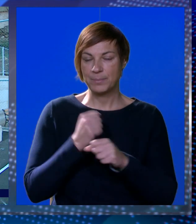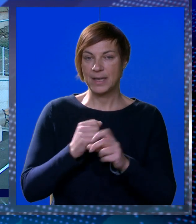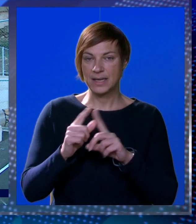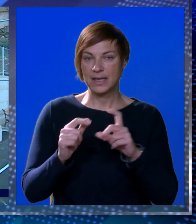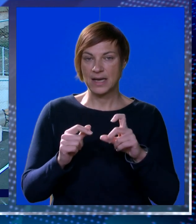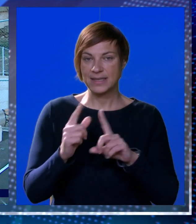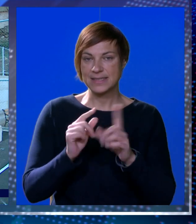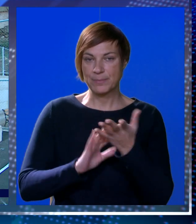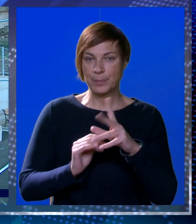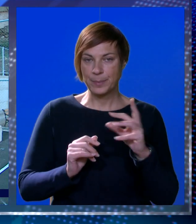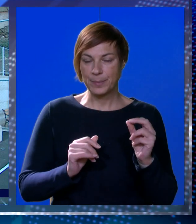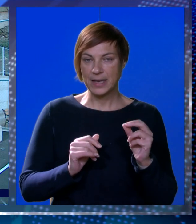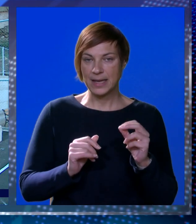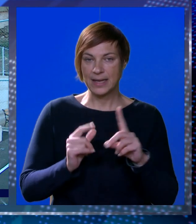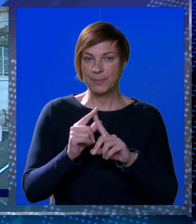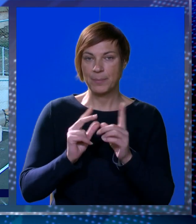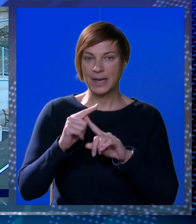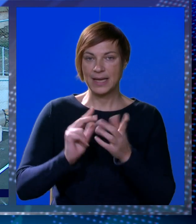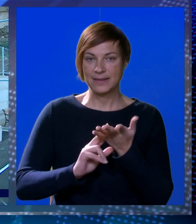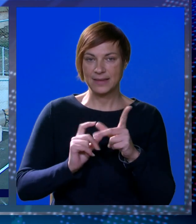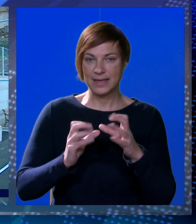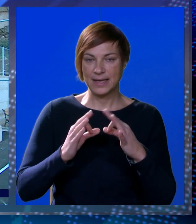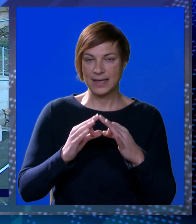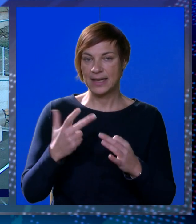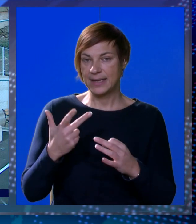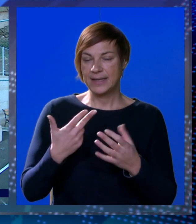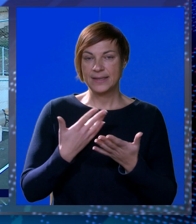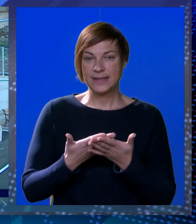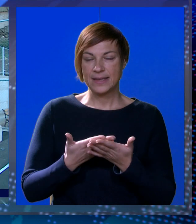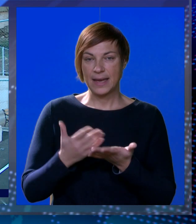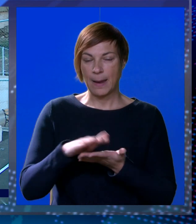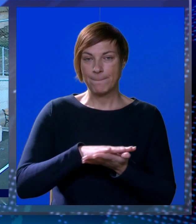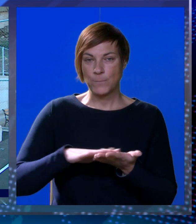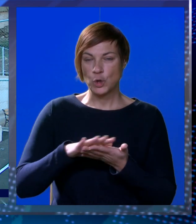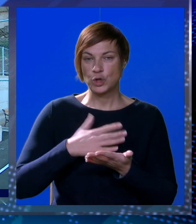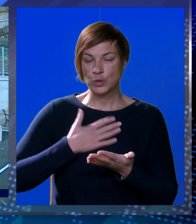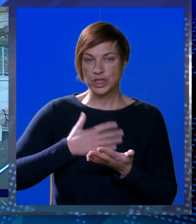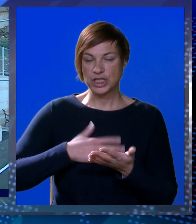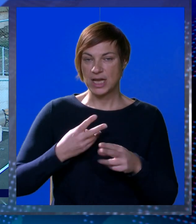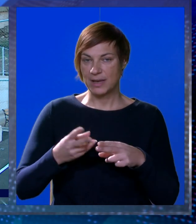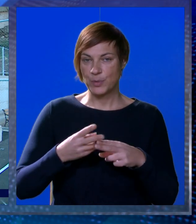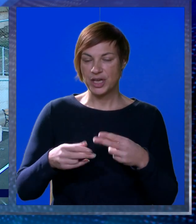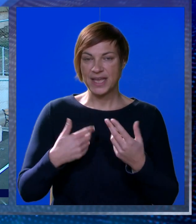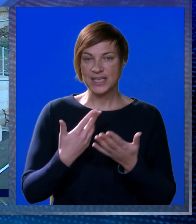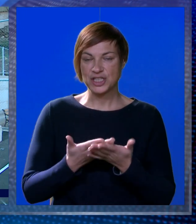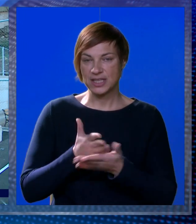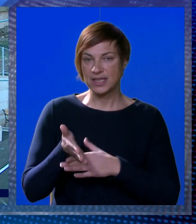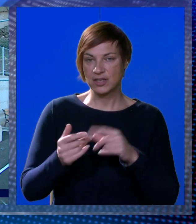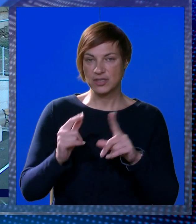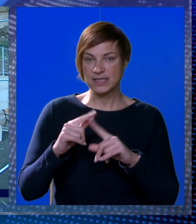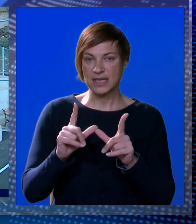Gradac, Park Pile i Park Platana. Dakle, ta tri područja želimo riješiti